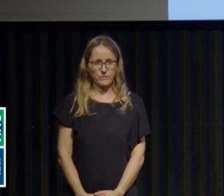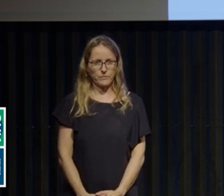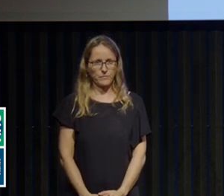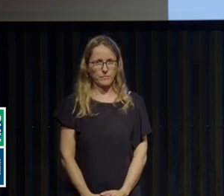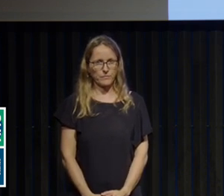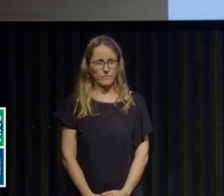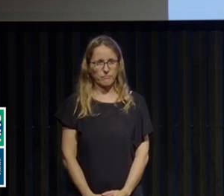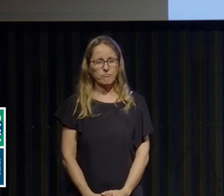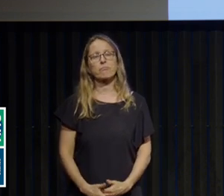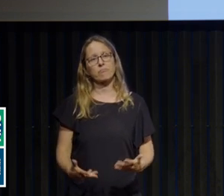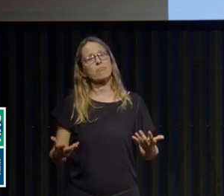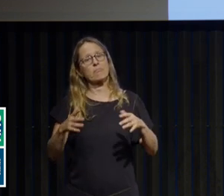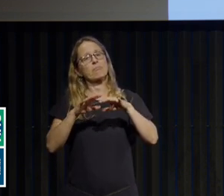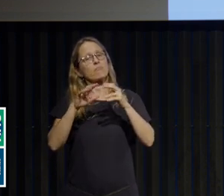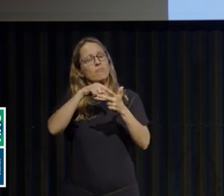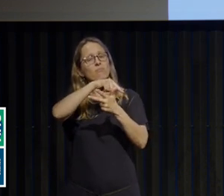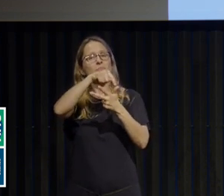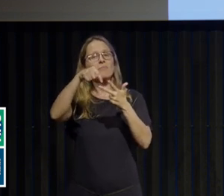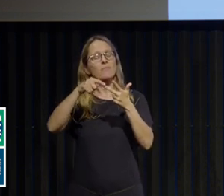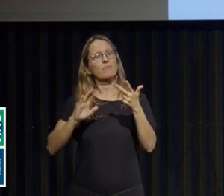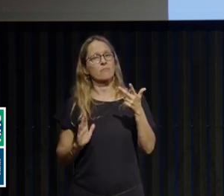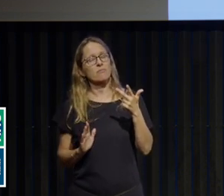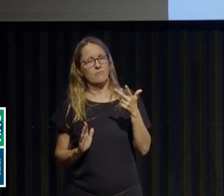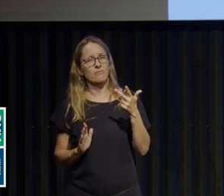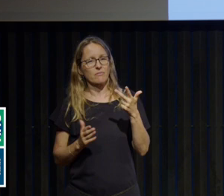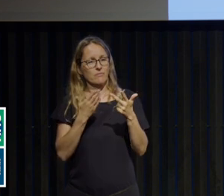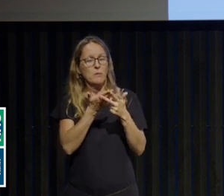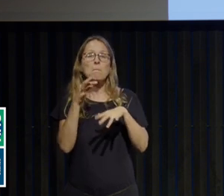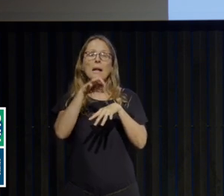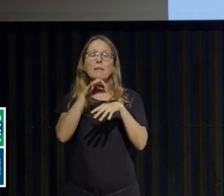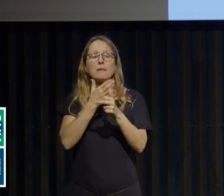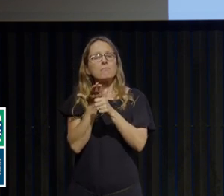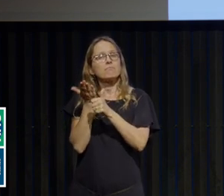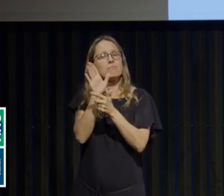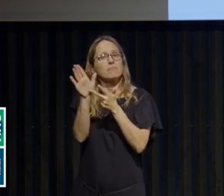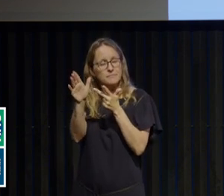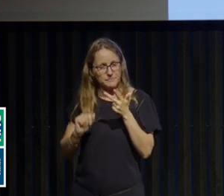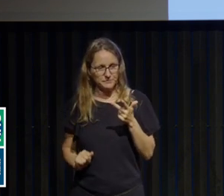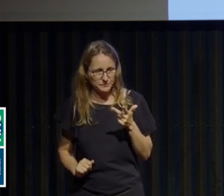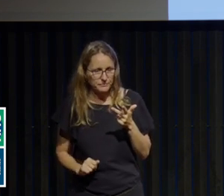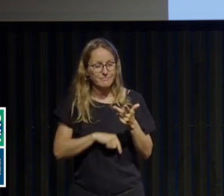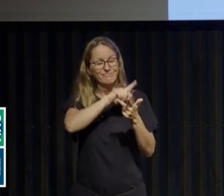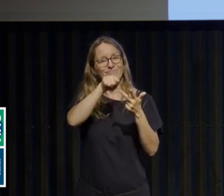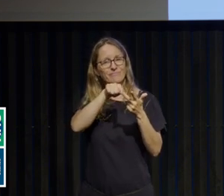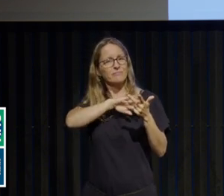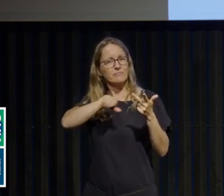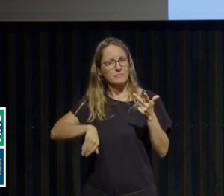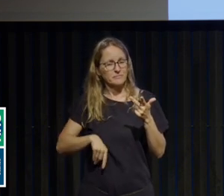Bon, et pour faire le tour de ces trois maladies, de ces trois troubles, l'hyperphagie boulimique